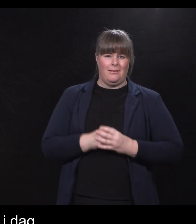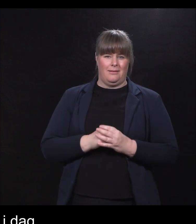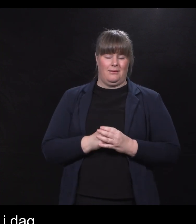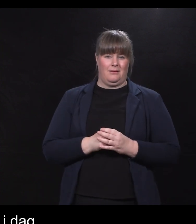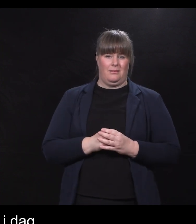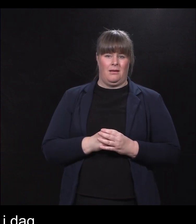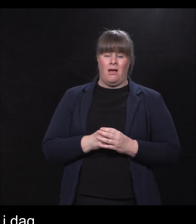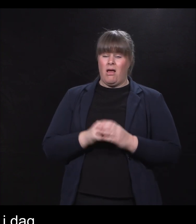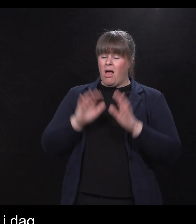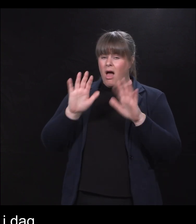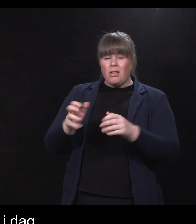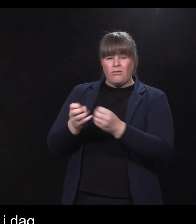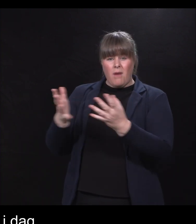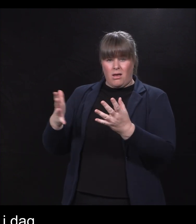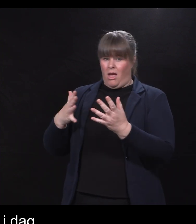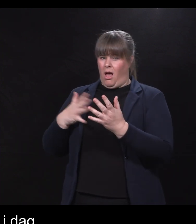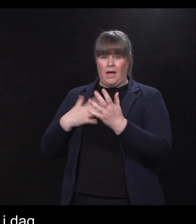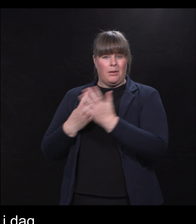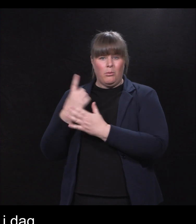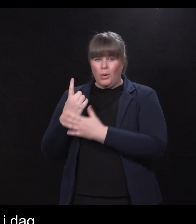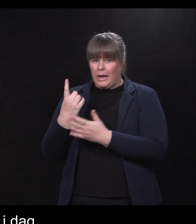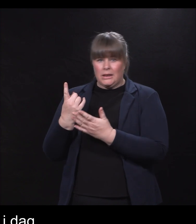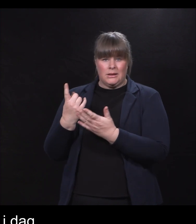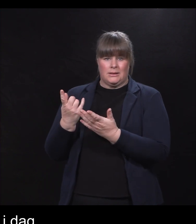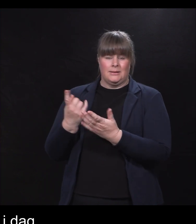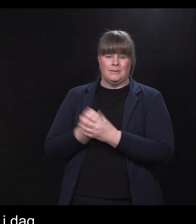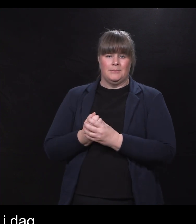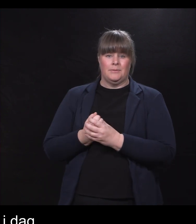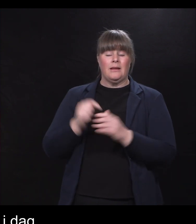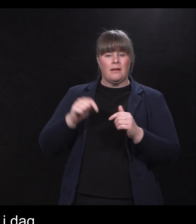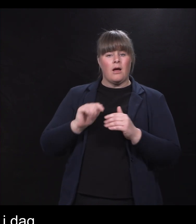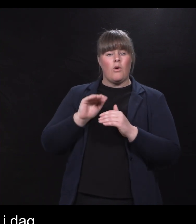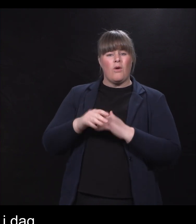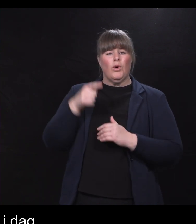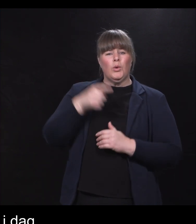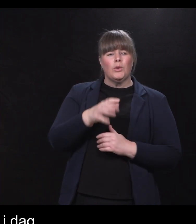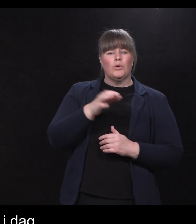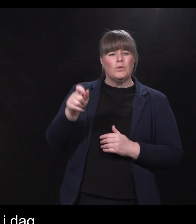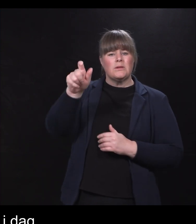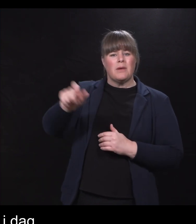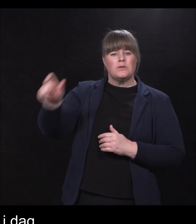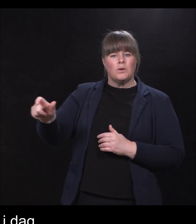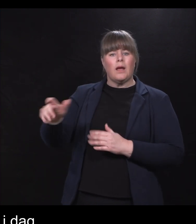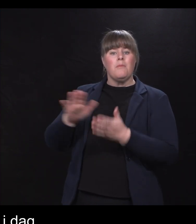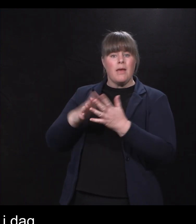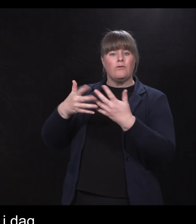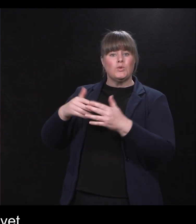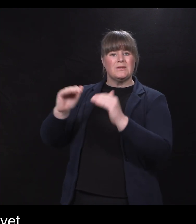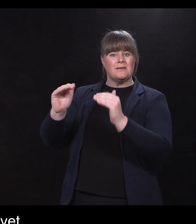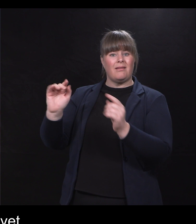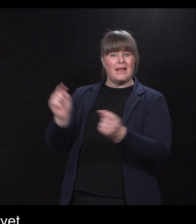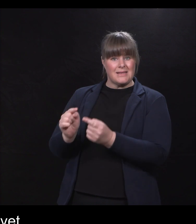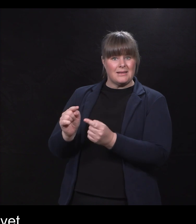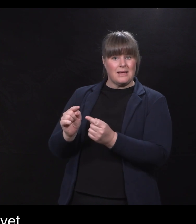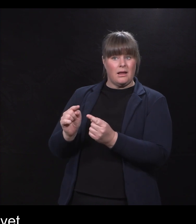er fratatt disse mulighetene i dag. I dag står mer enn 100 000 personer med funksjonsnedsettelser som